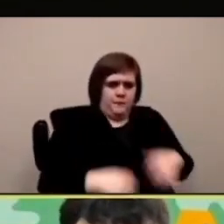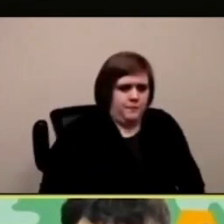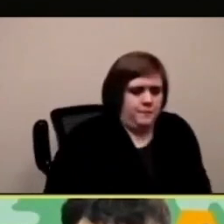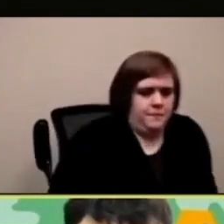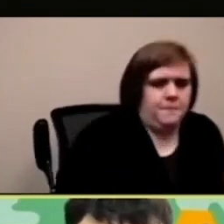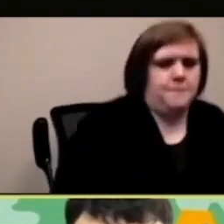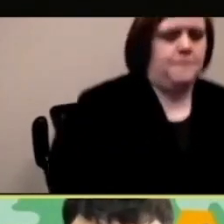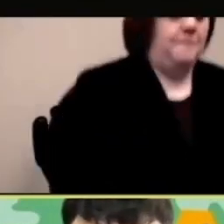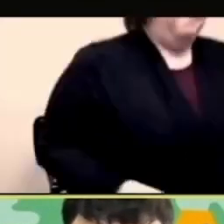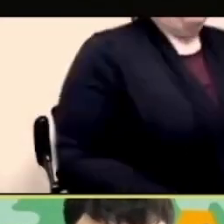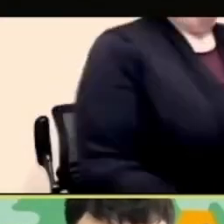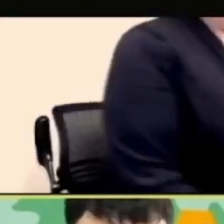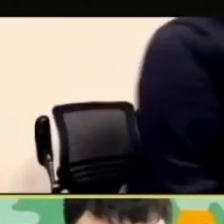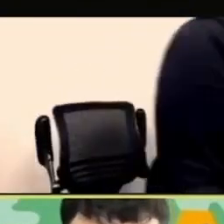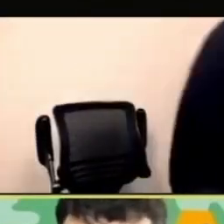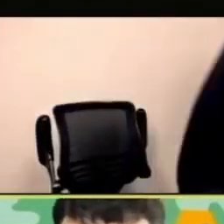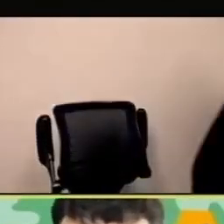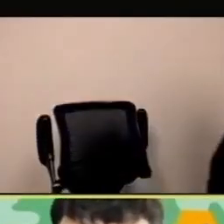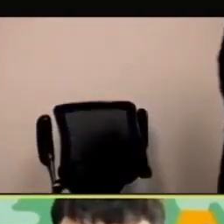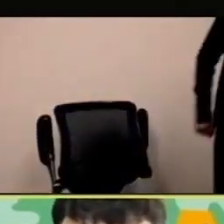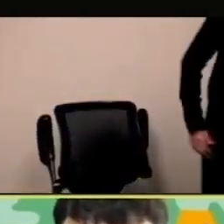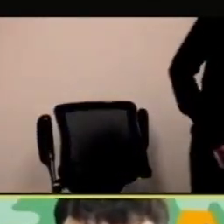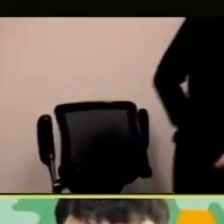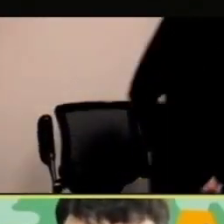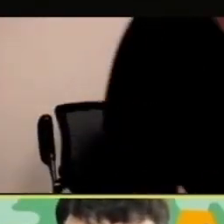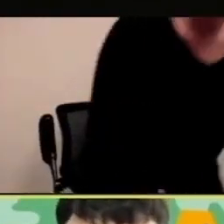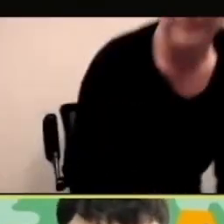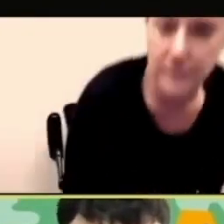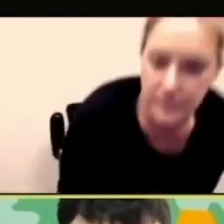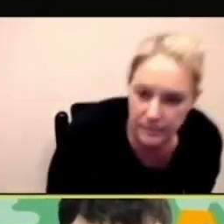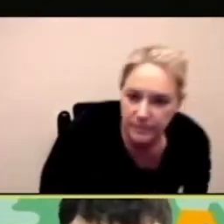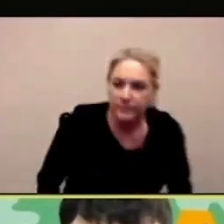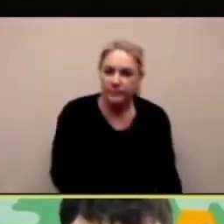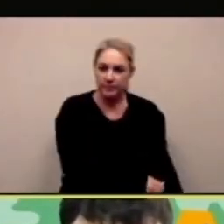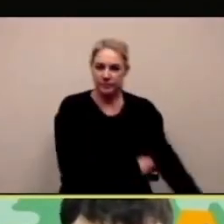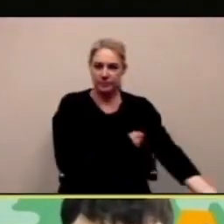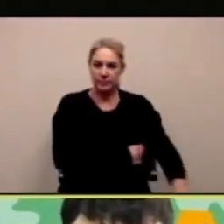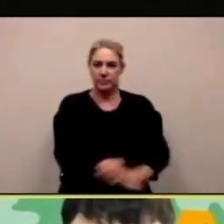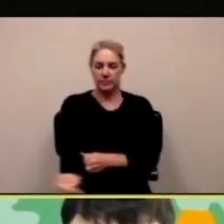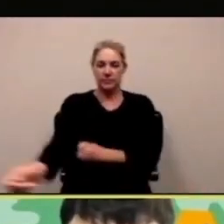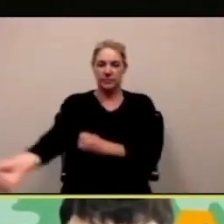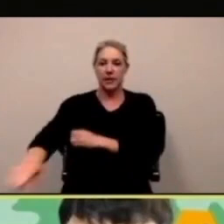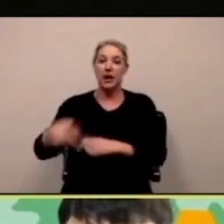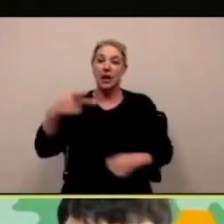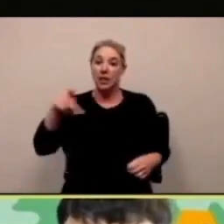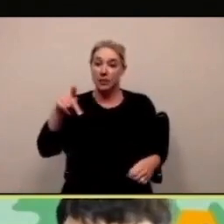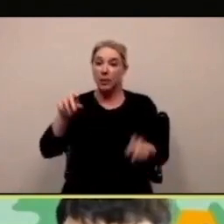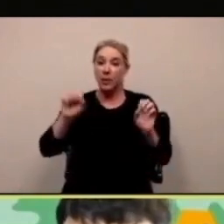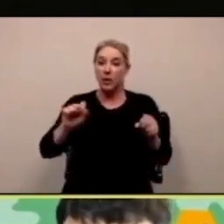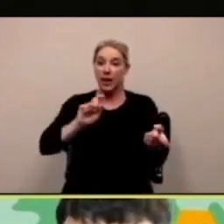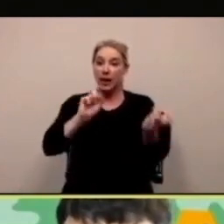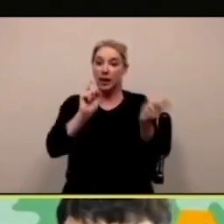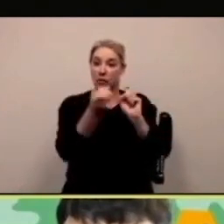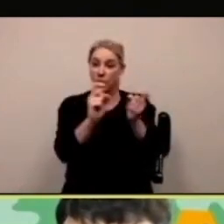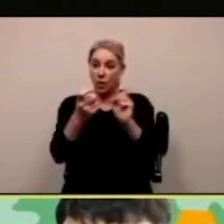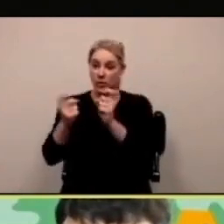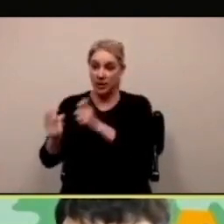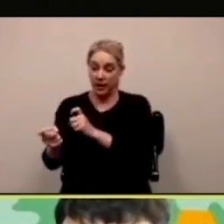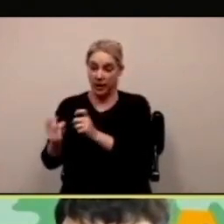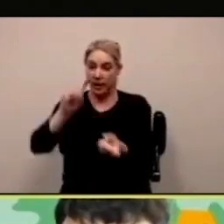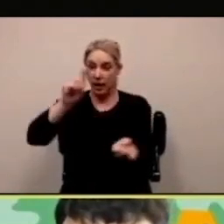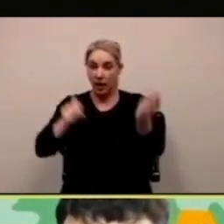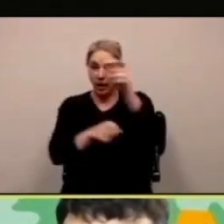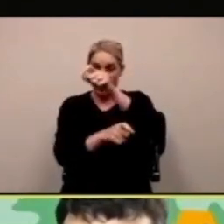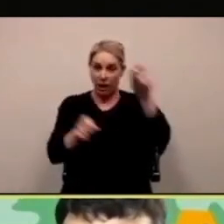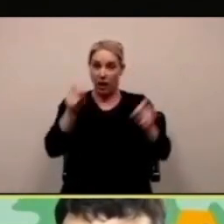ad esempio qui è come un progetto di biglie allora qui si vedono questi pallini le biglie che cadono